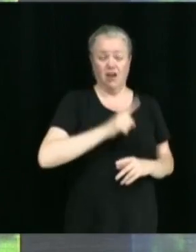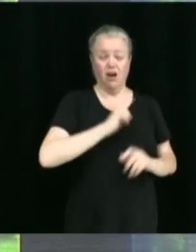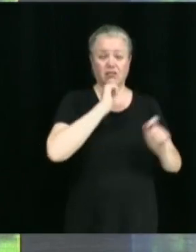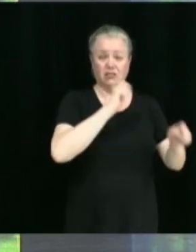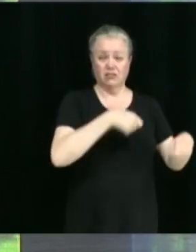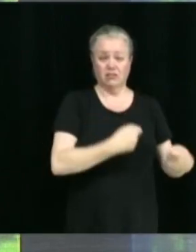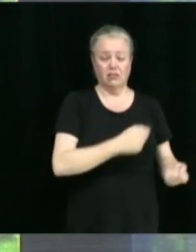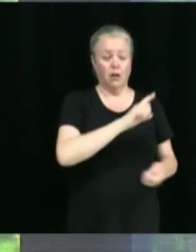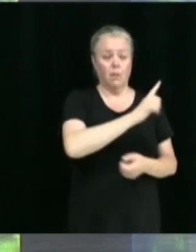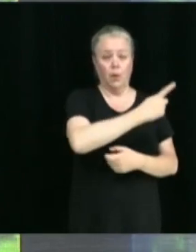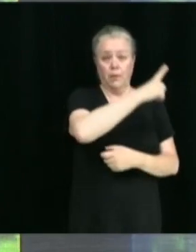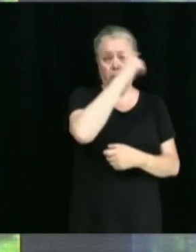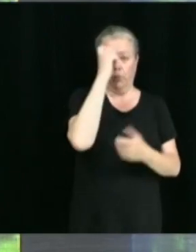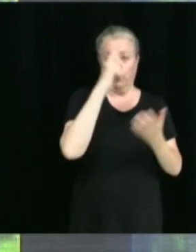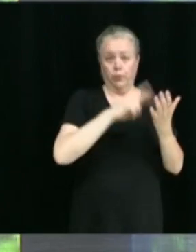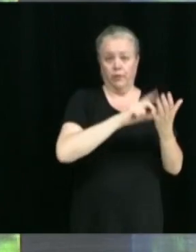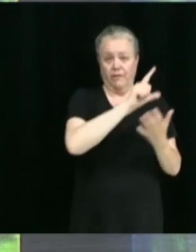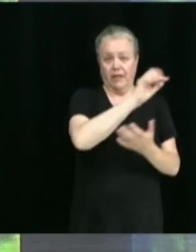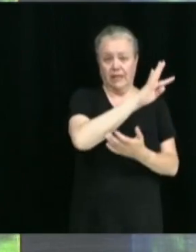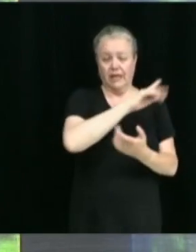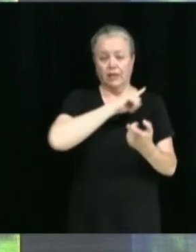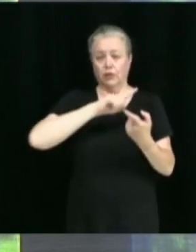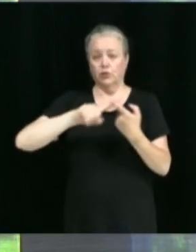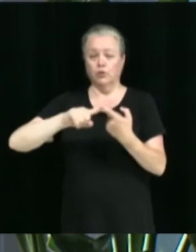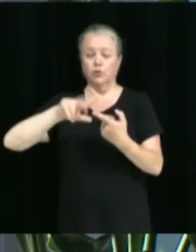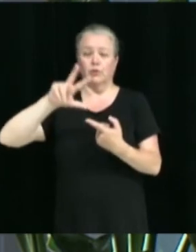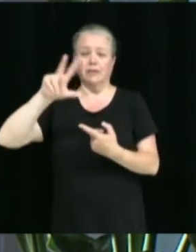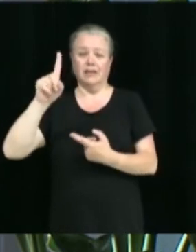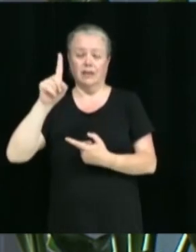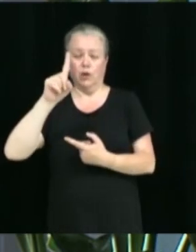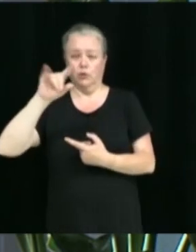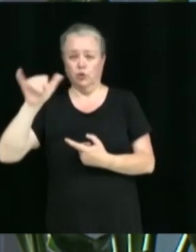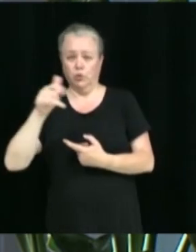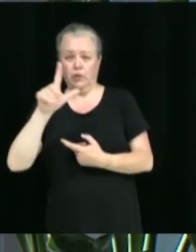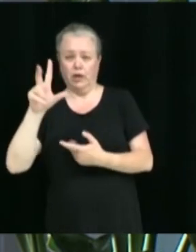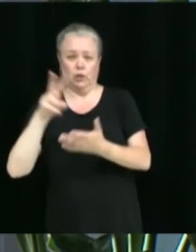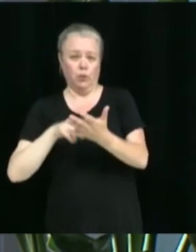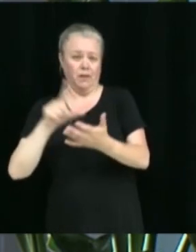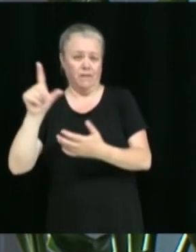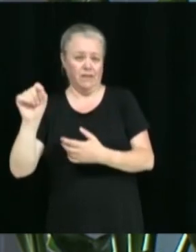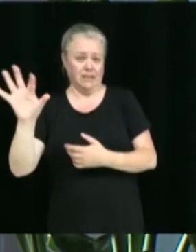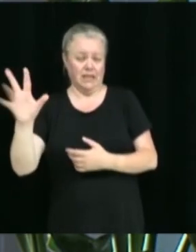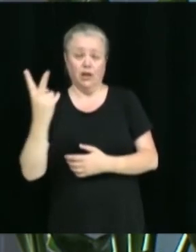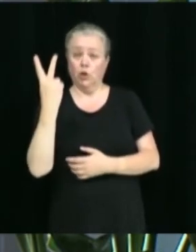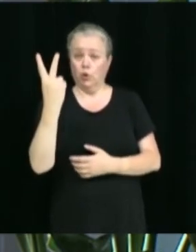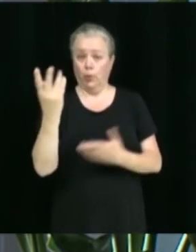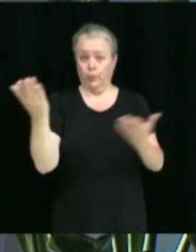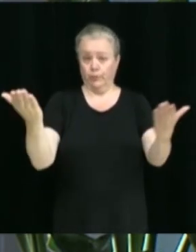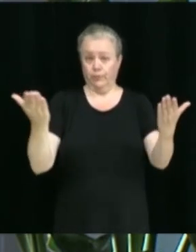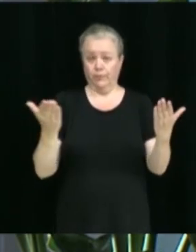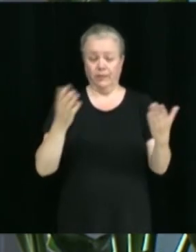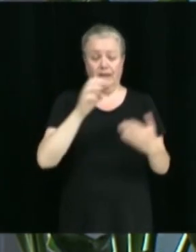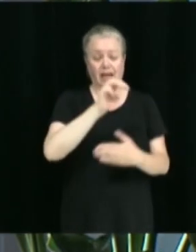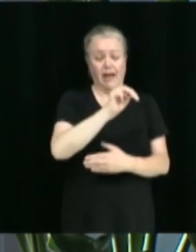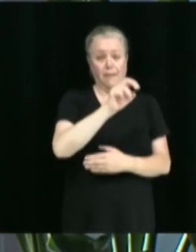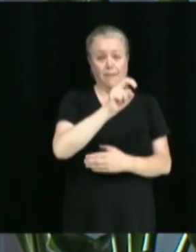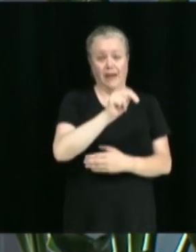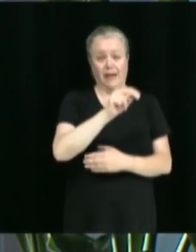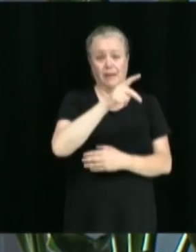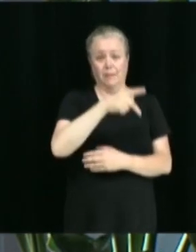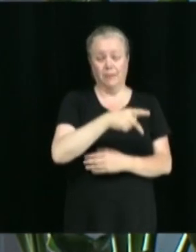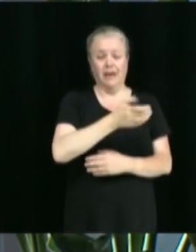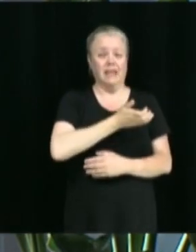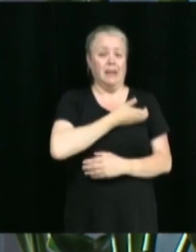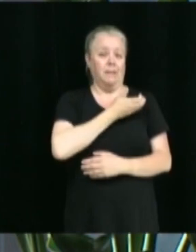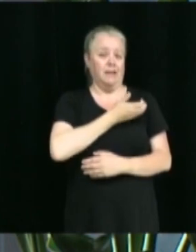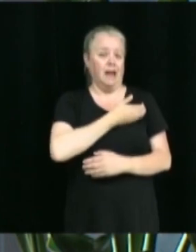2024 au 31 juillet 2025. Nous avons reçu deux soumissions, soit MNP Capital Market pour